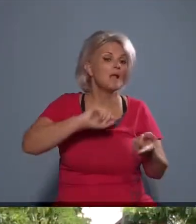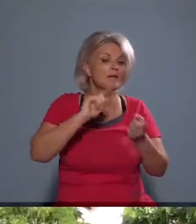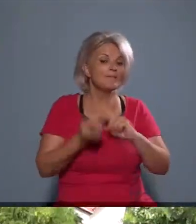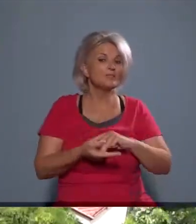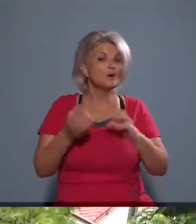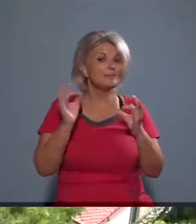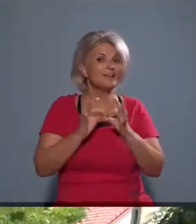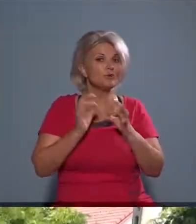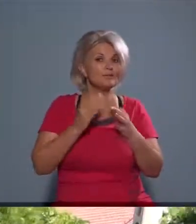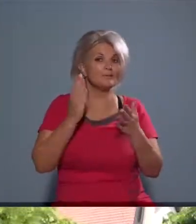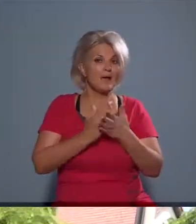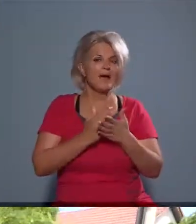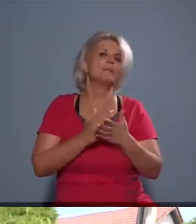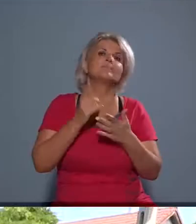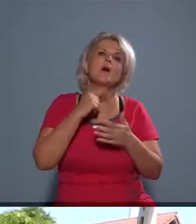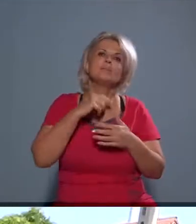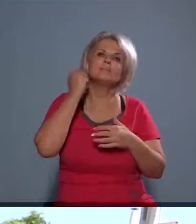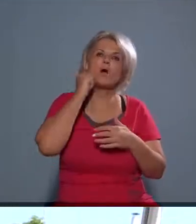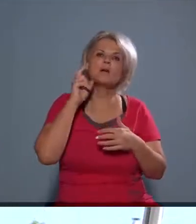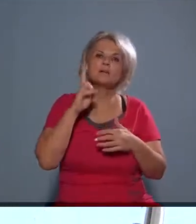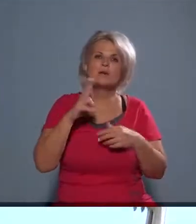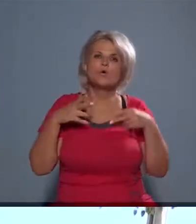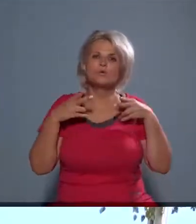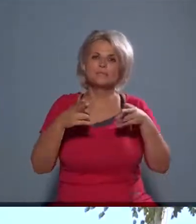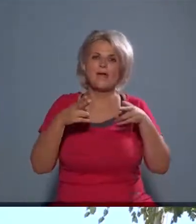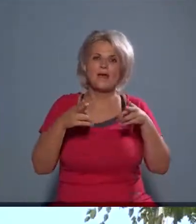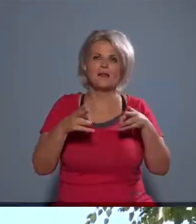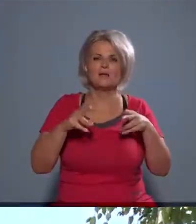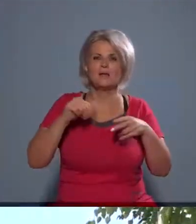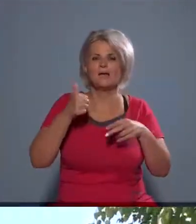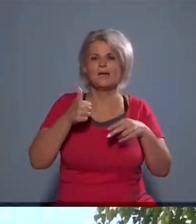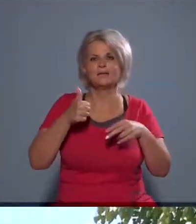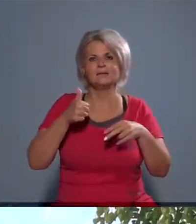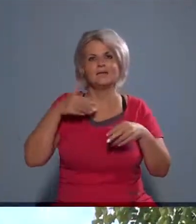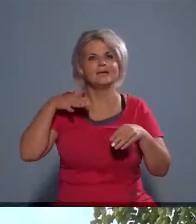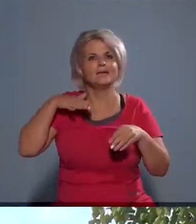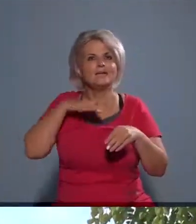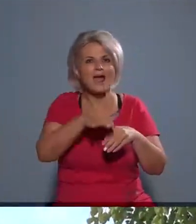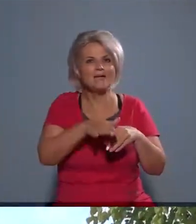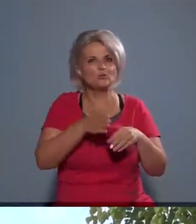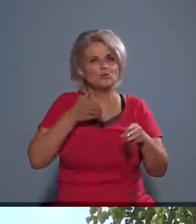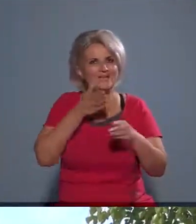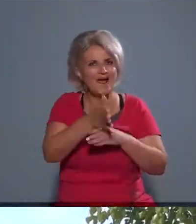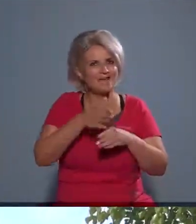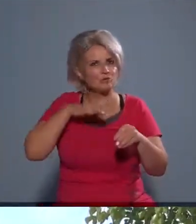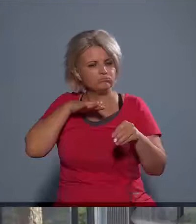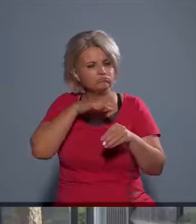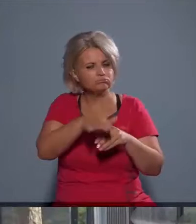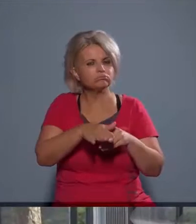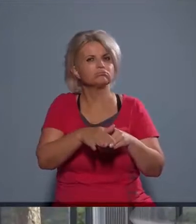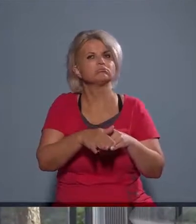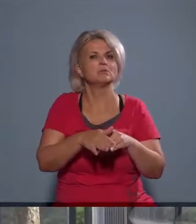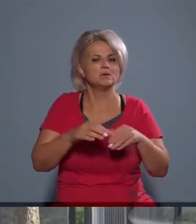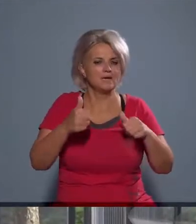megtörtént már az itt a Magkutcánál, hogy az egyirányosítással párhuzamosan kikerült egy